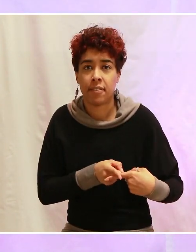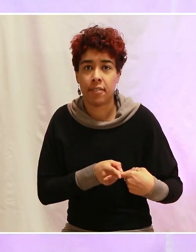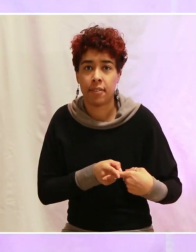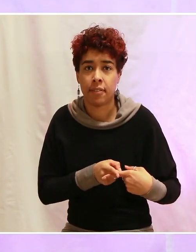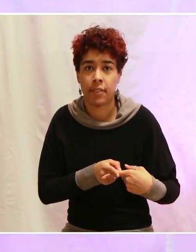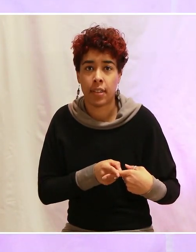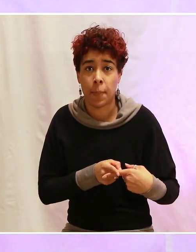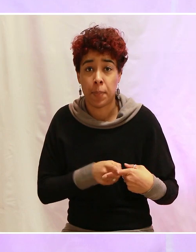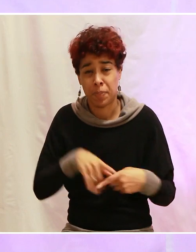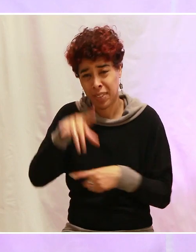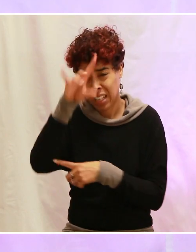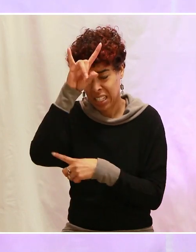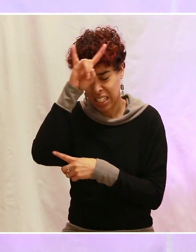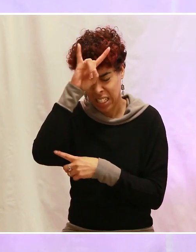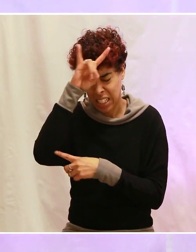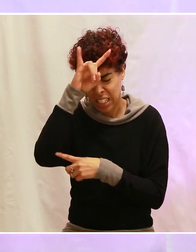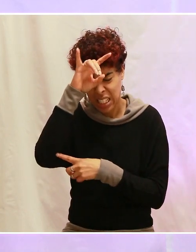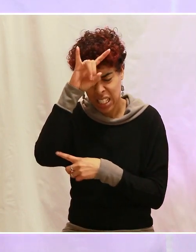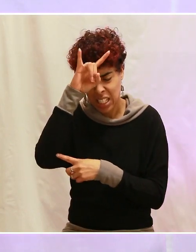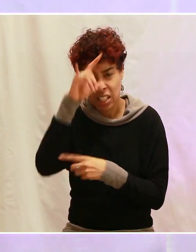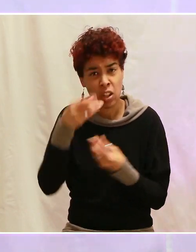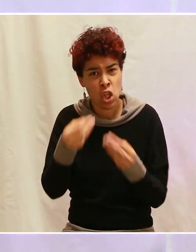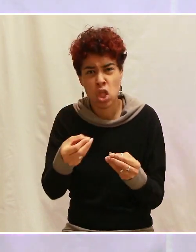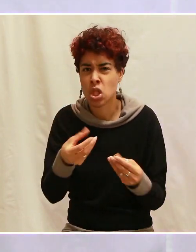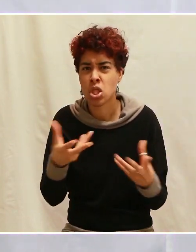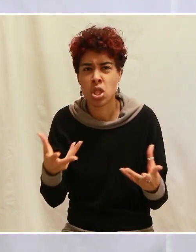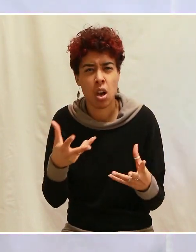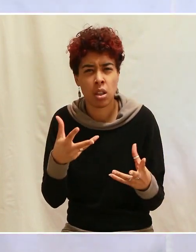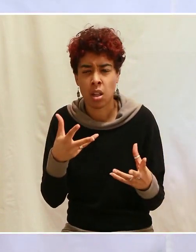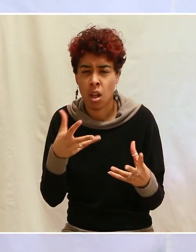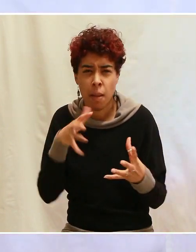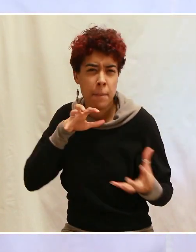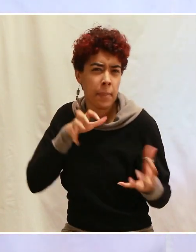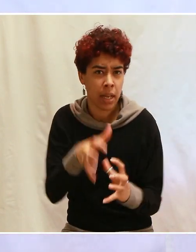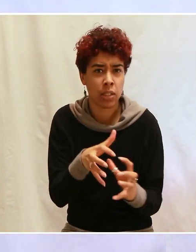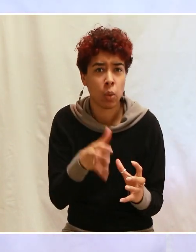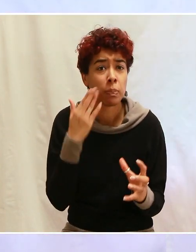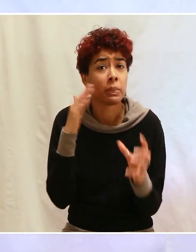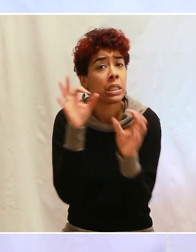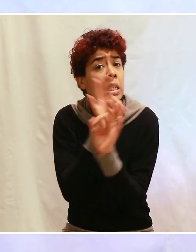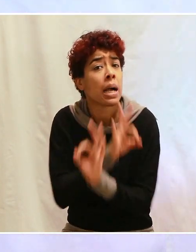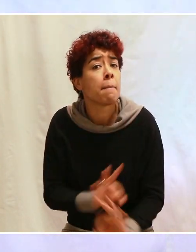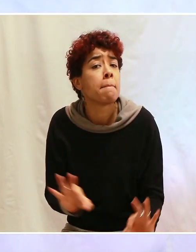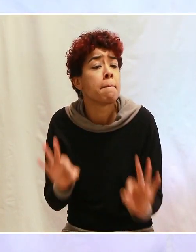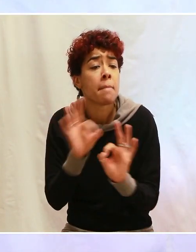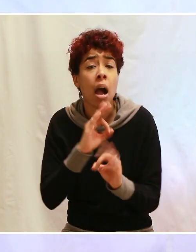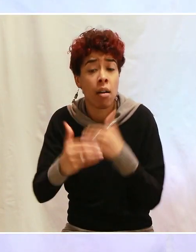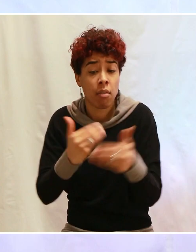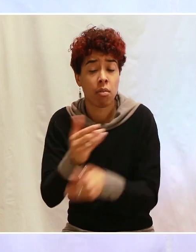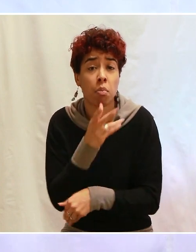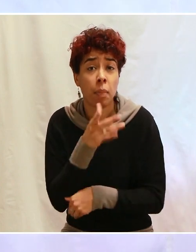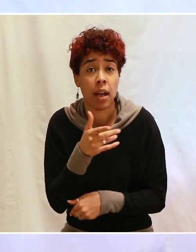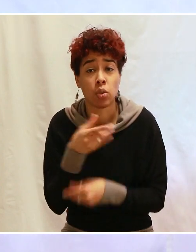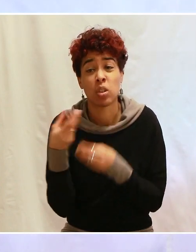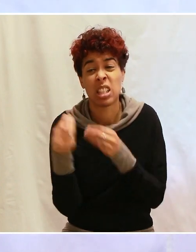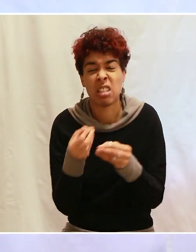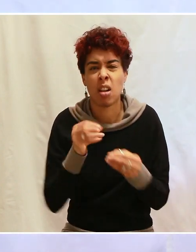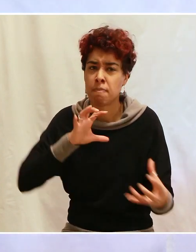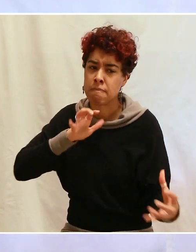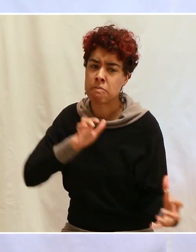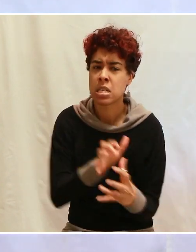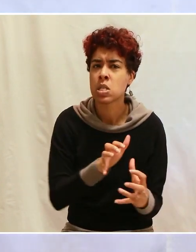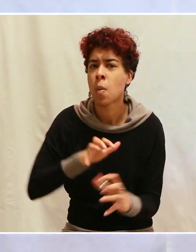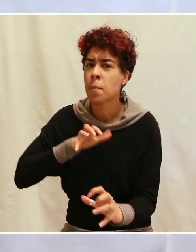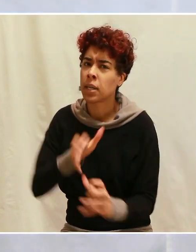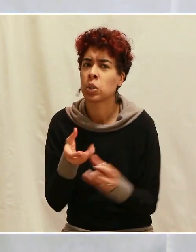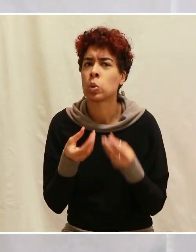Le diable va te mettre une pression. C'est obligatoire. De toute façon, il n pas d'avancée sans oppression. Donc, il va te mettre une pression constante pour que